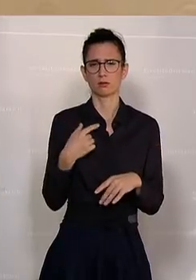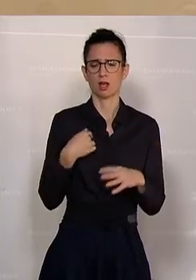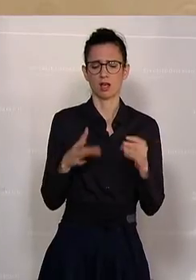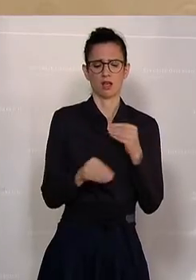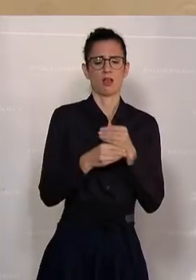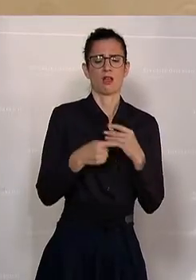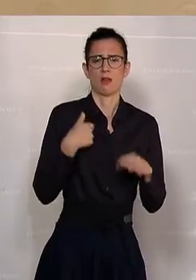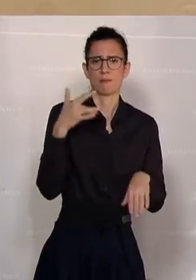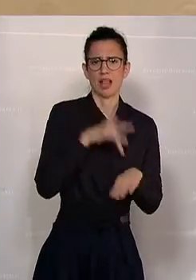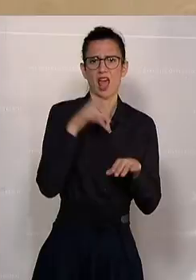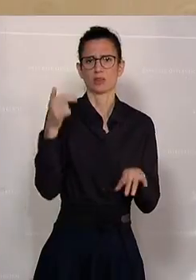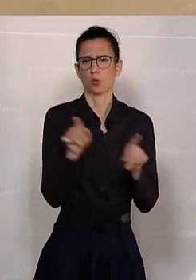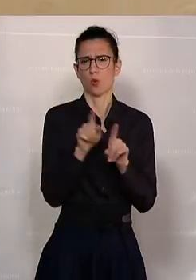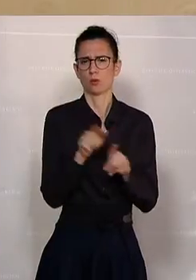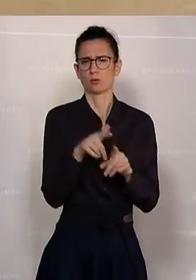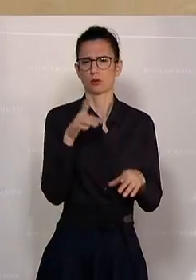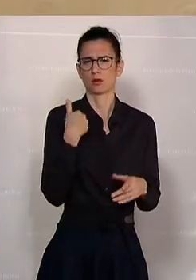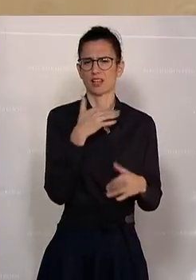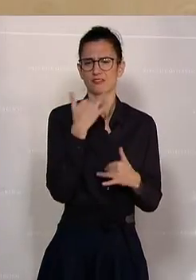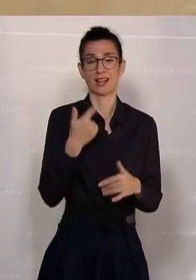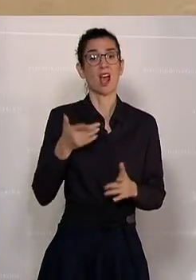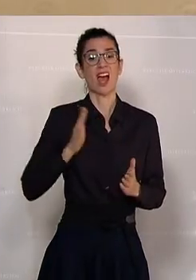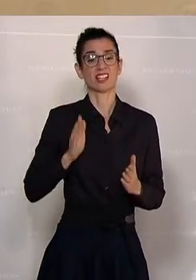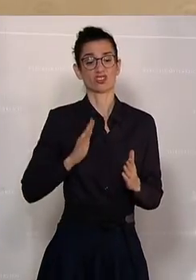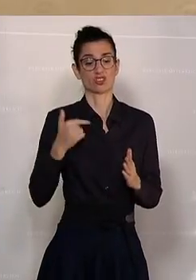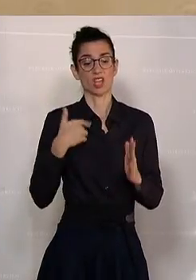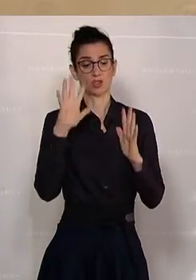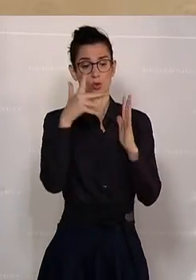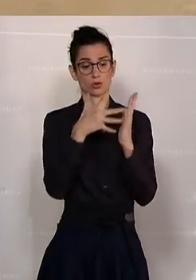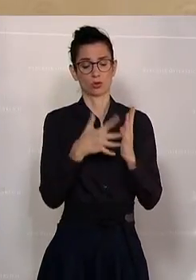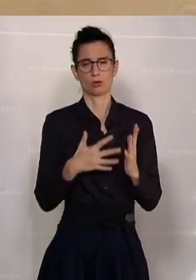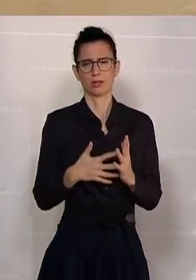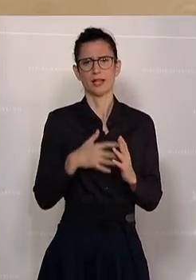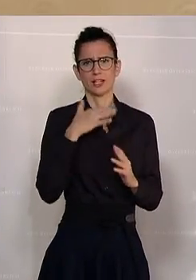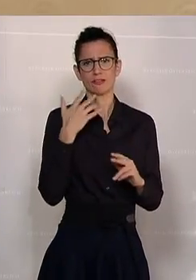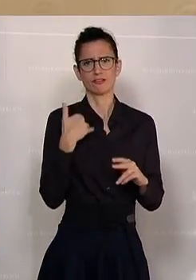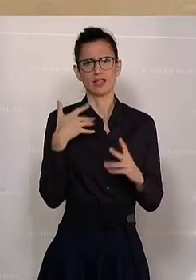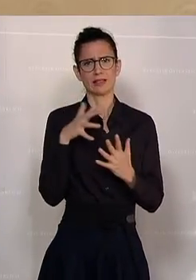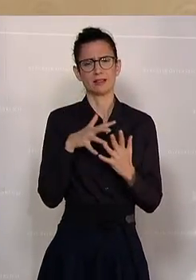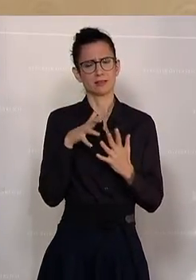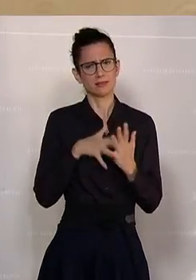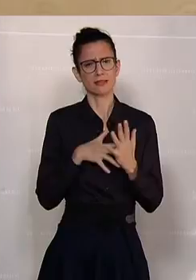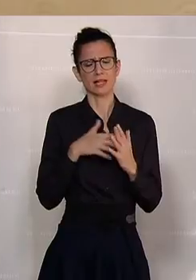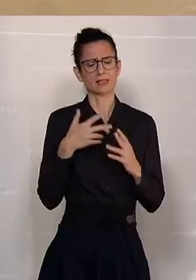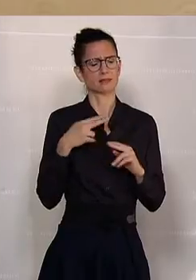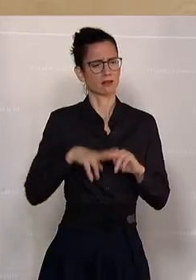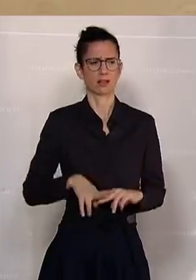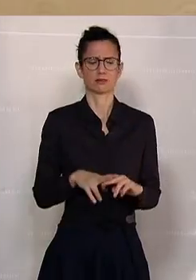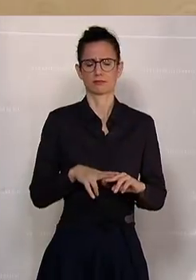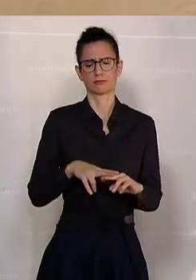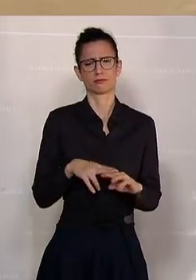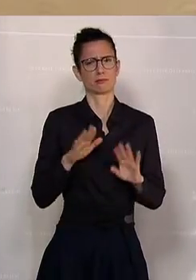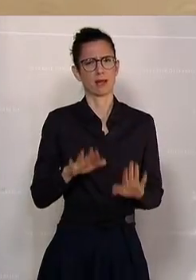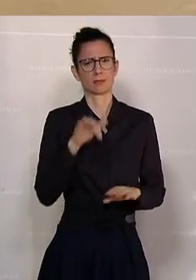Beleidigungen und wird meinen Anstandscheck durchführen. Also recht viel Text wird nicht überbleiben. Und Frau Kollegin